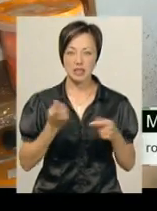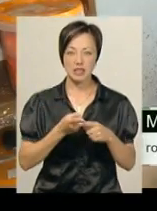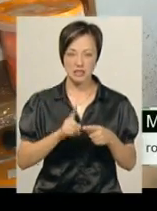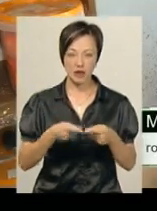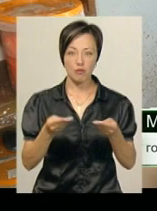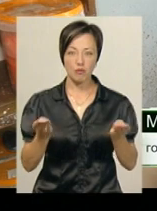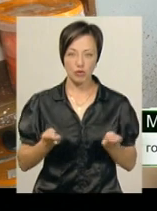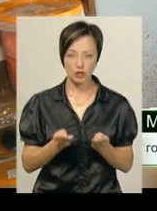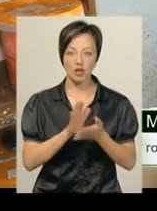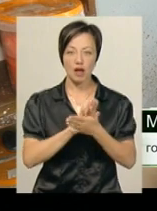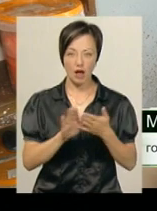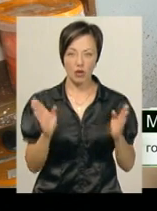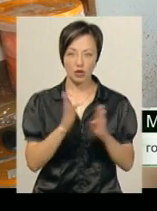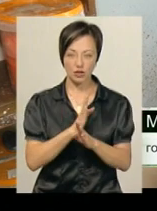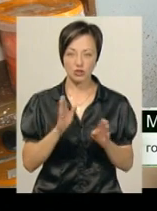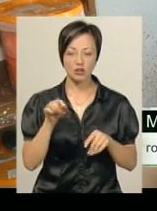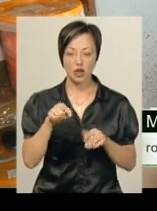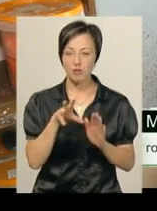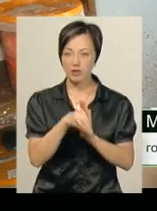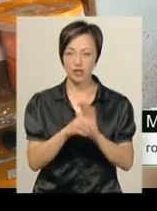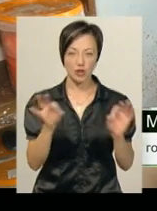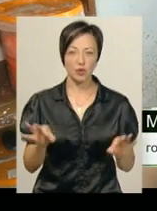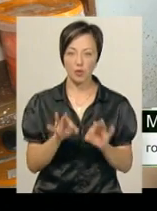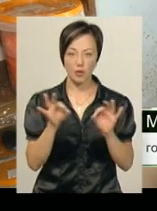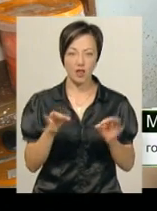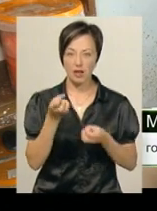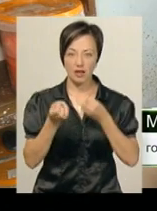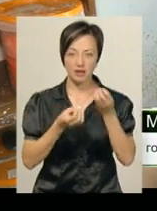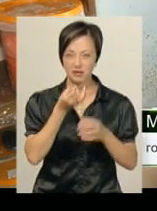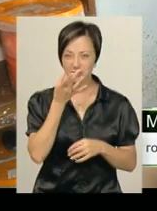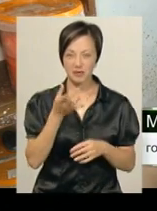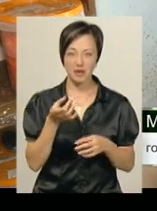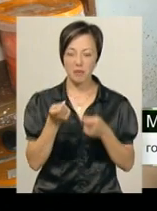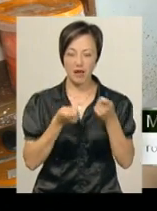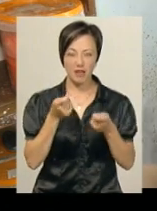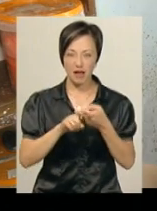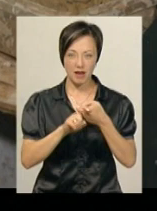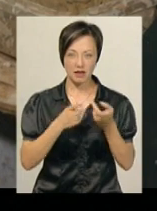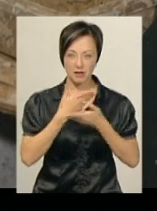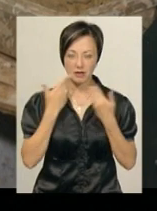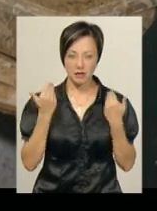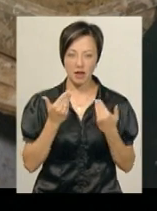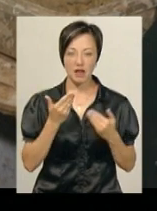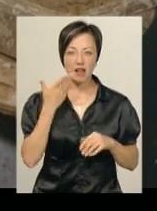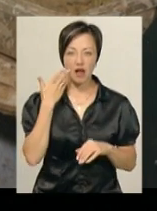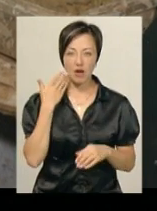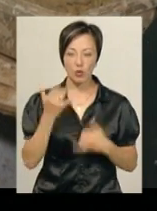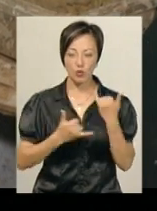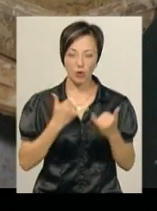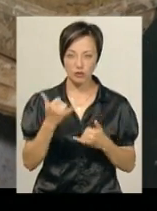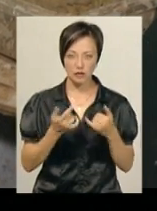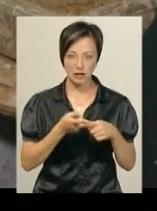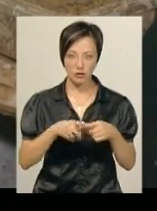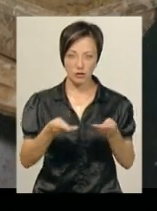якраз найекологічніший, в ньому нічого ніколи не цвітення, як і бактерії не заводяться. За ним легко доглядати.